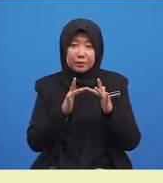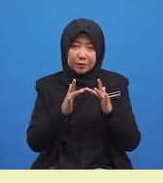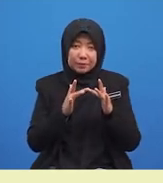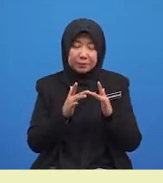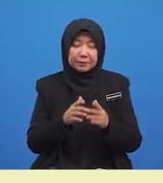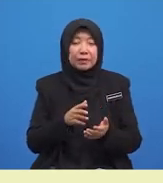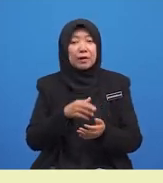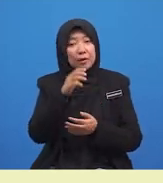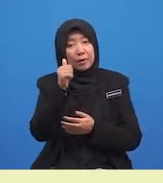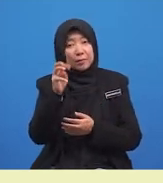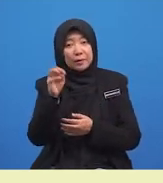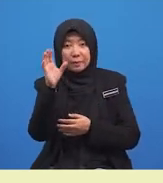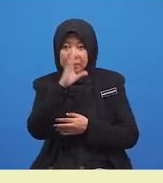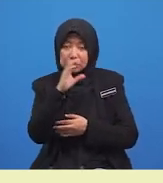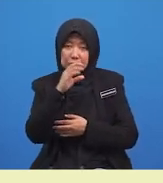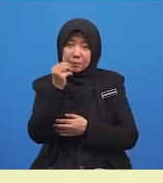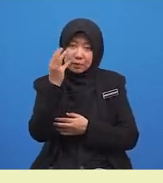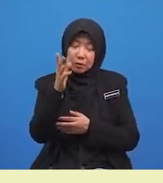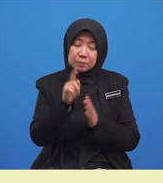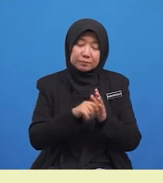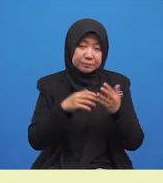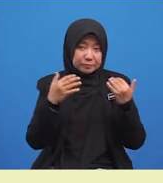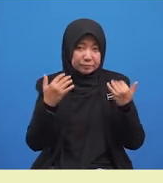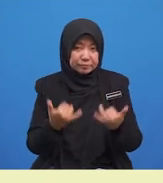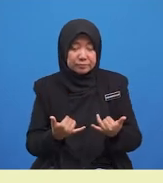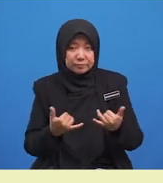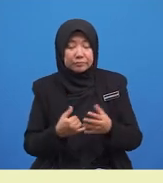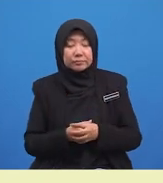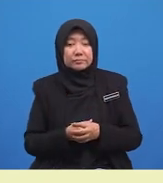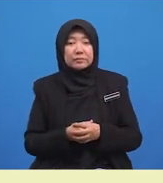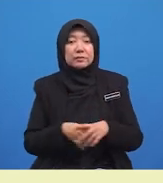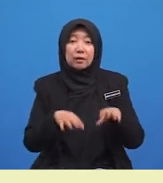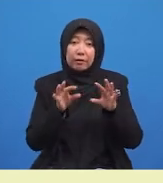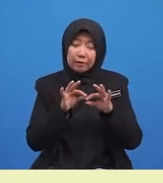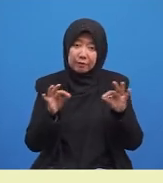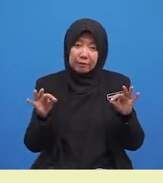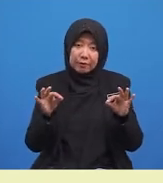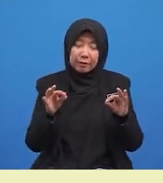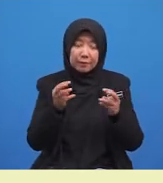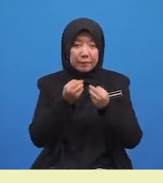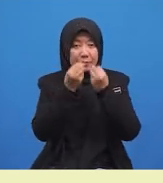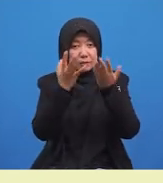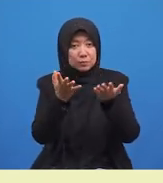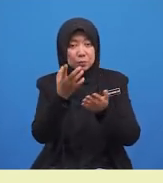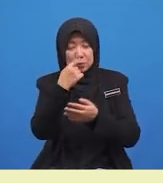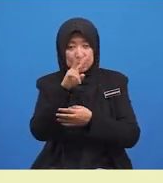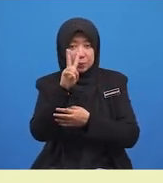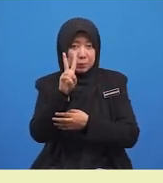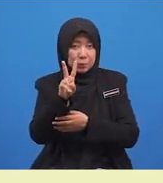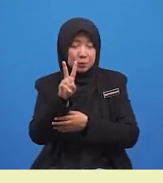Amir mencari maklumat terkini. Ayat majmuk bagi dua ayat ini ialah